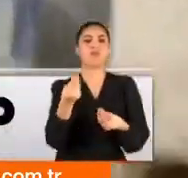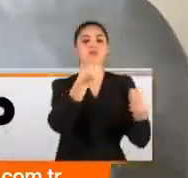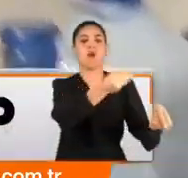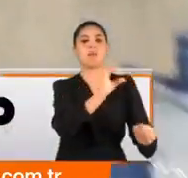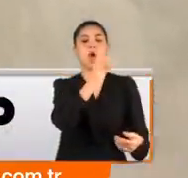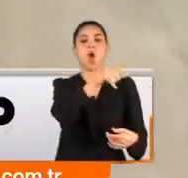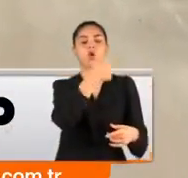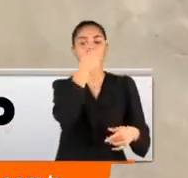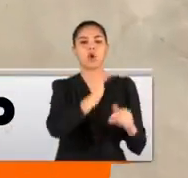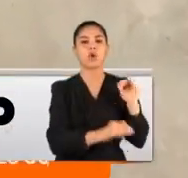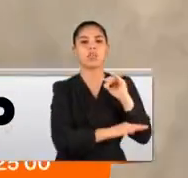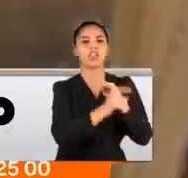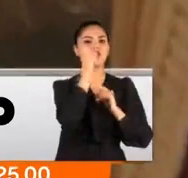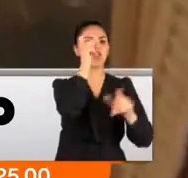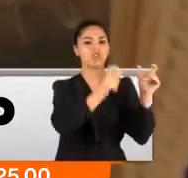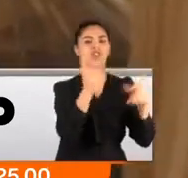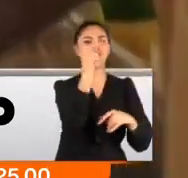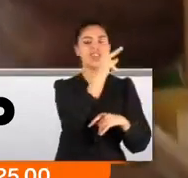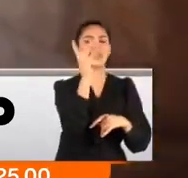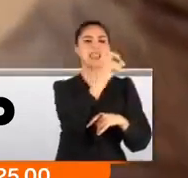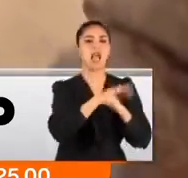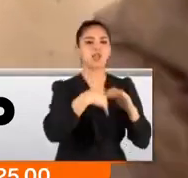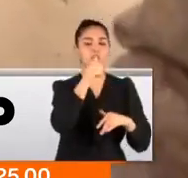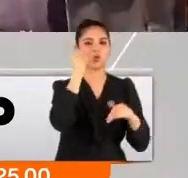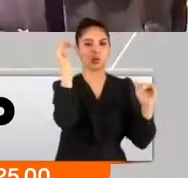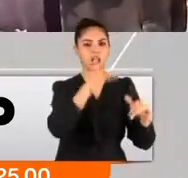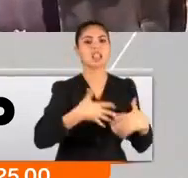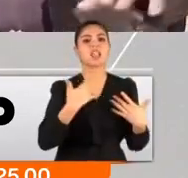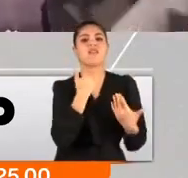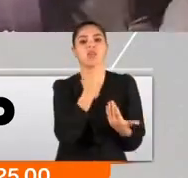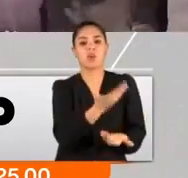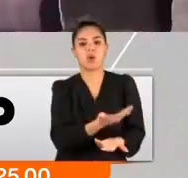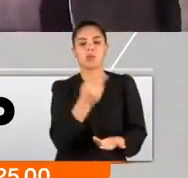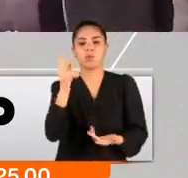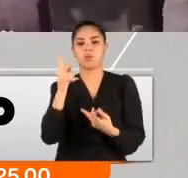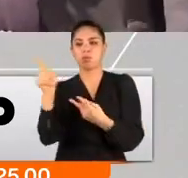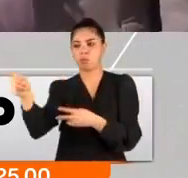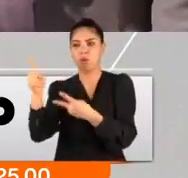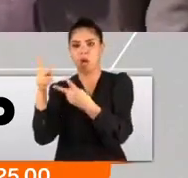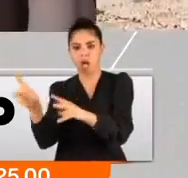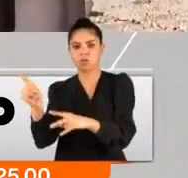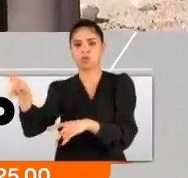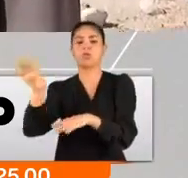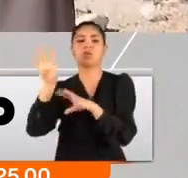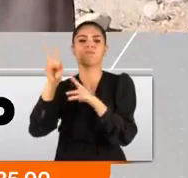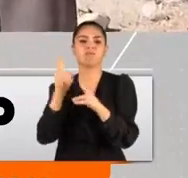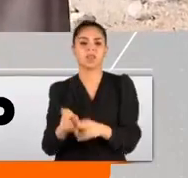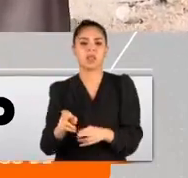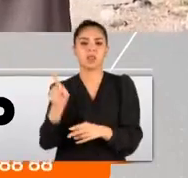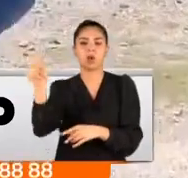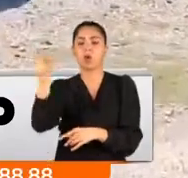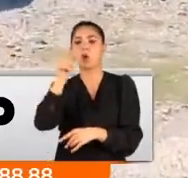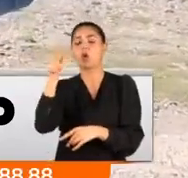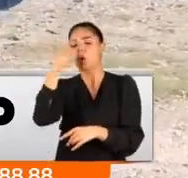Ortaklar köyü sakinleri 2 ay sonra suya kavuştuklarına sevinemedi. Vanasını açın bizim buranın suyu sıçırıp patak kesilir. İlören köyün suyu